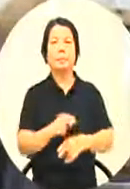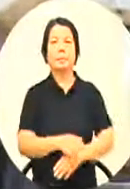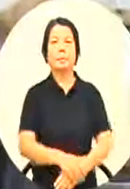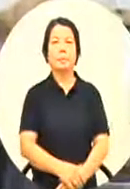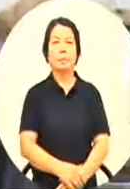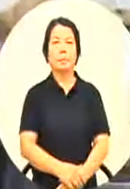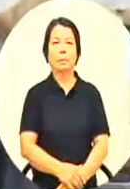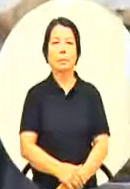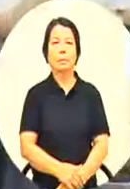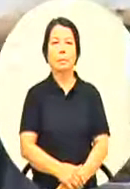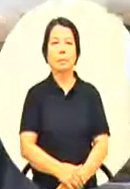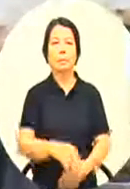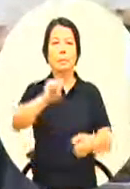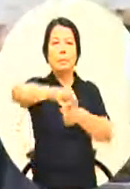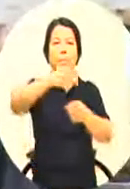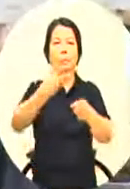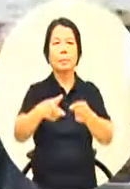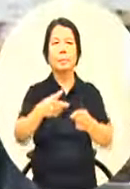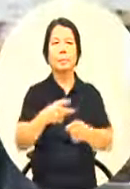再给你两分钟